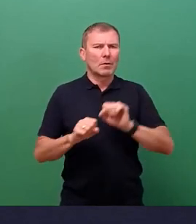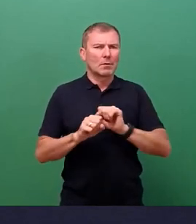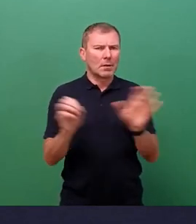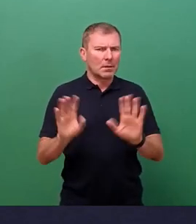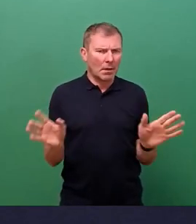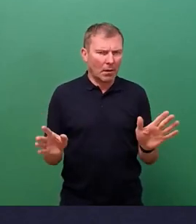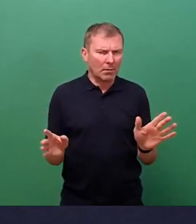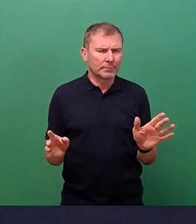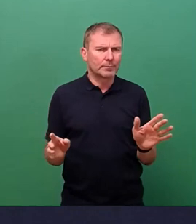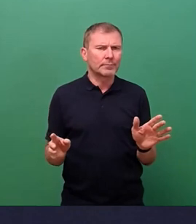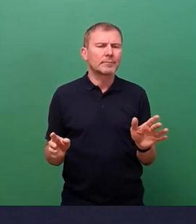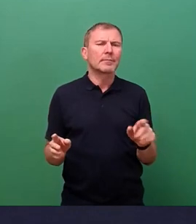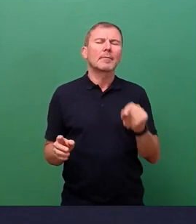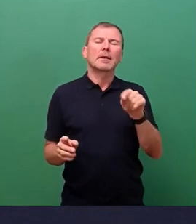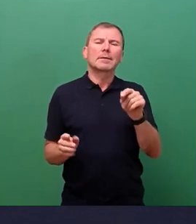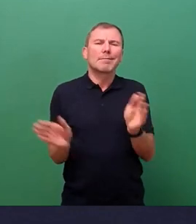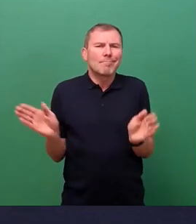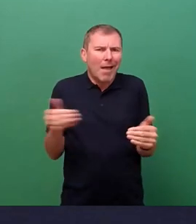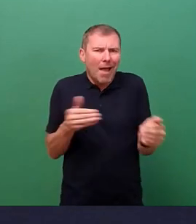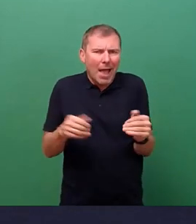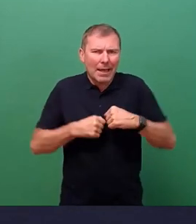engen Raum, den wir haben,